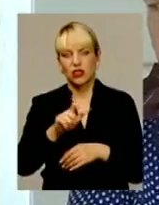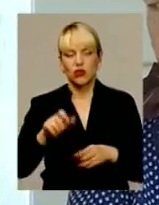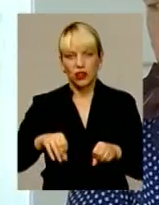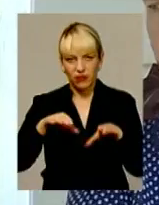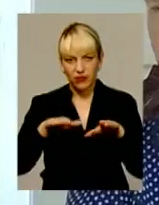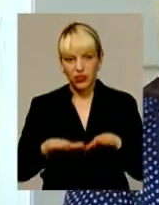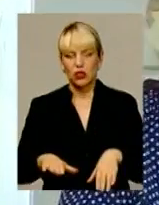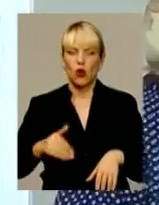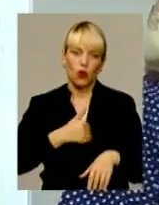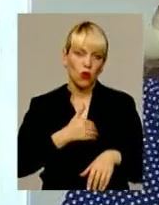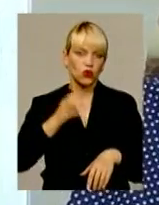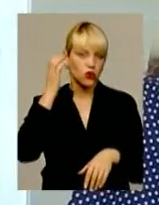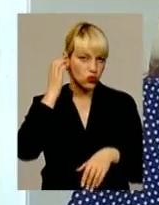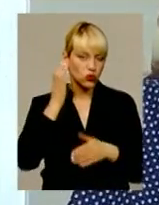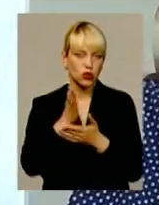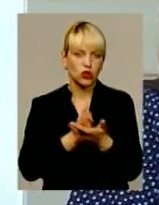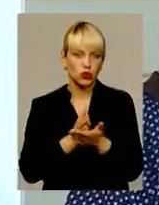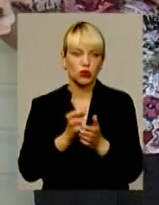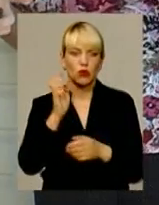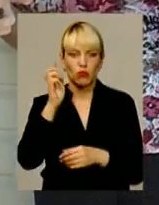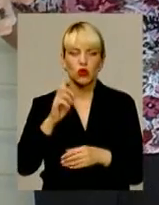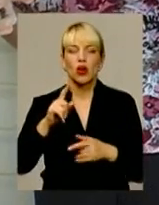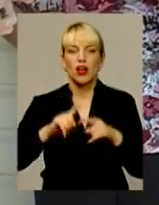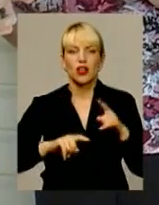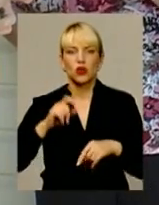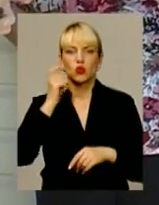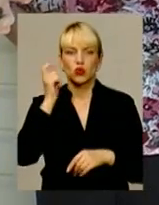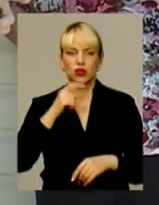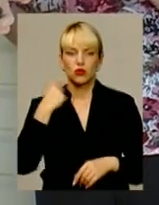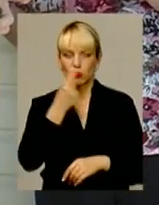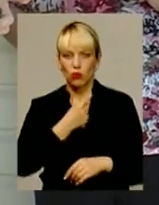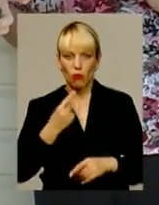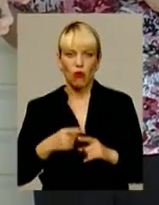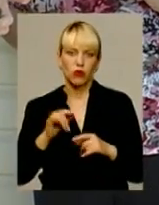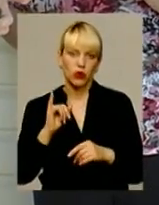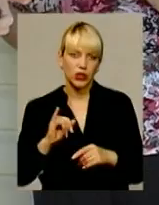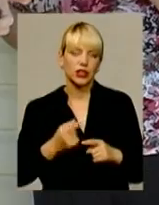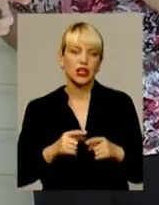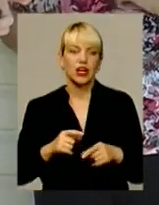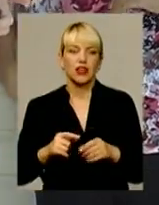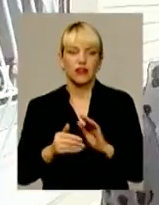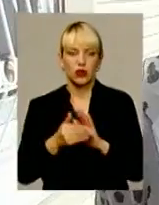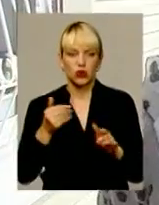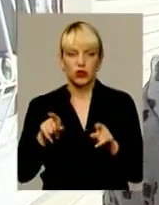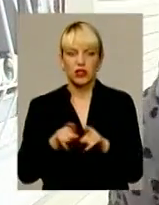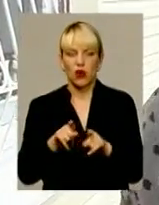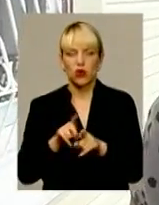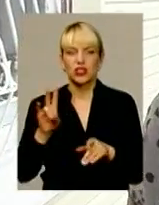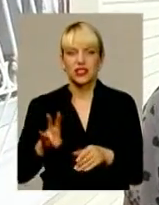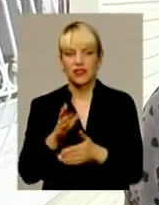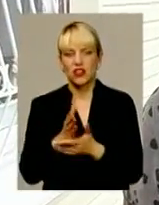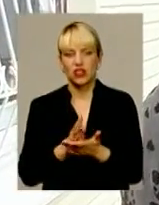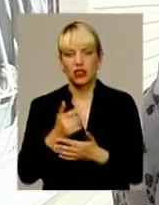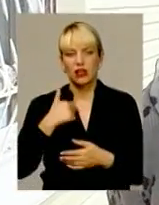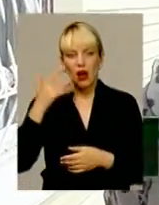вирішила, хочуть слухати службу Божу рідною українською. Відгукнулися на прохання вірян і священики. Тільки мріяла, щоб